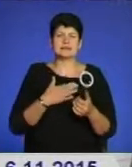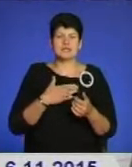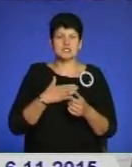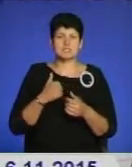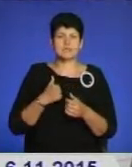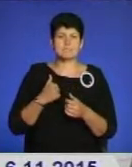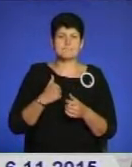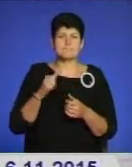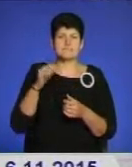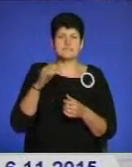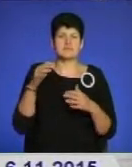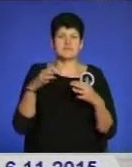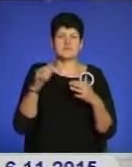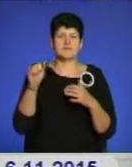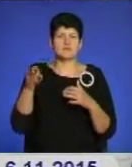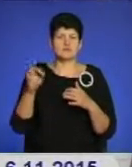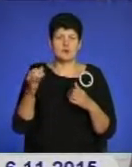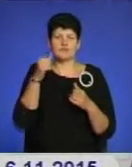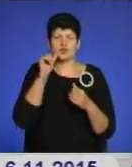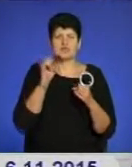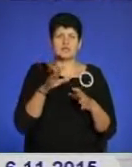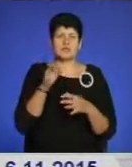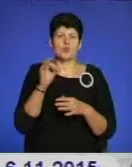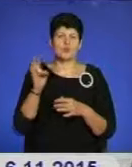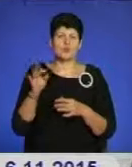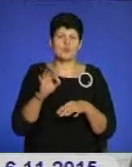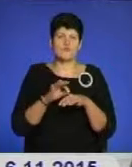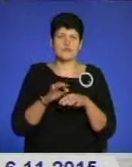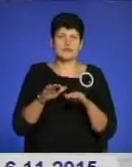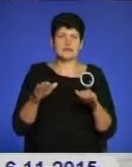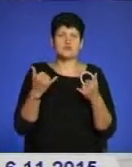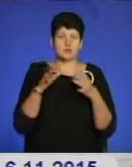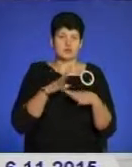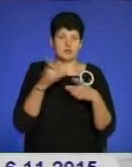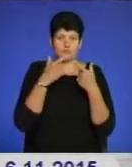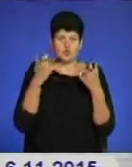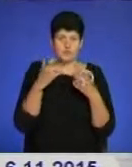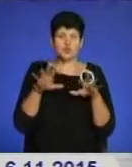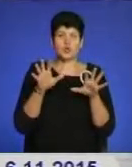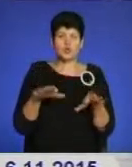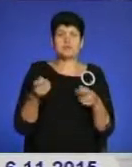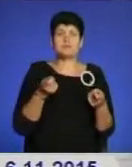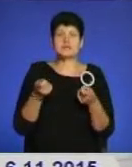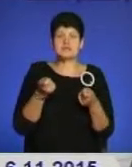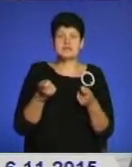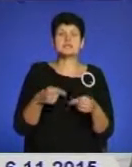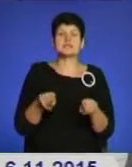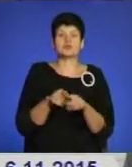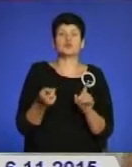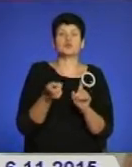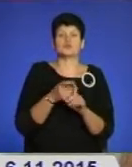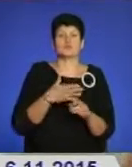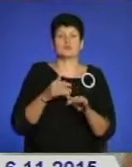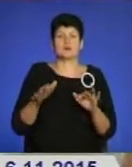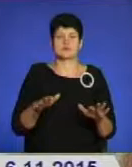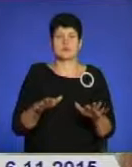на фронті перебувають, і здавали вчора для нкохворих дітей. І сьогодні була інформація, що голова адміністрації також долучився до нашої акції.